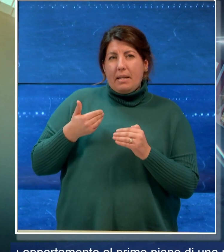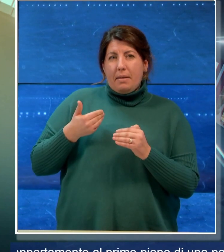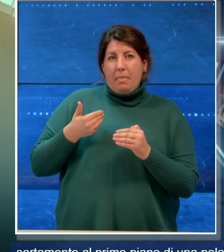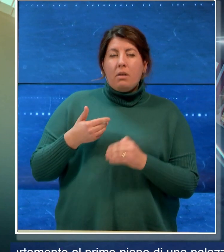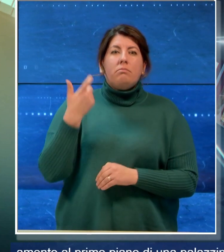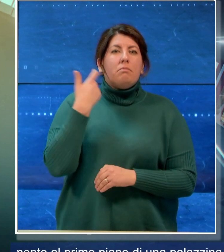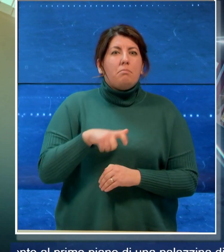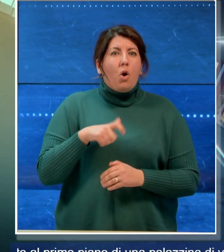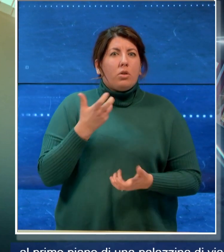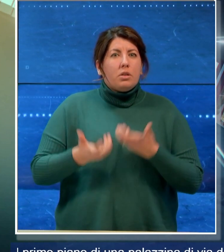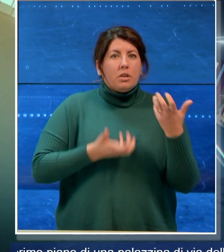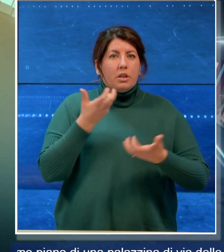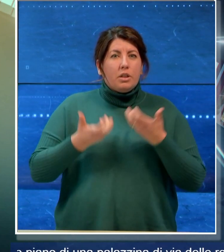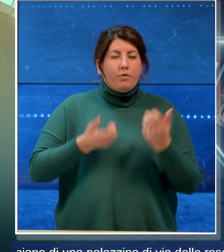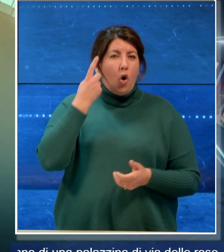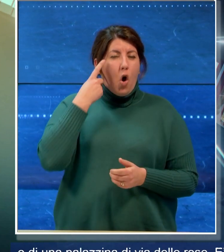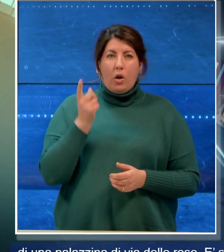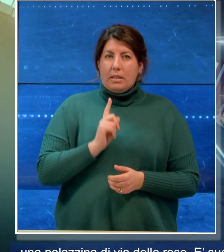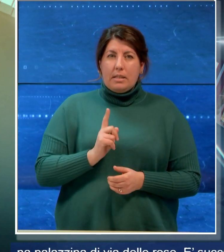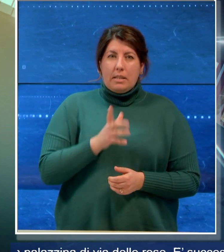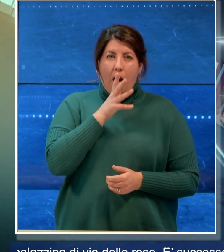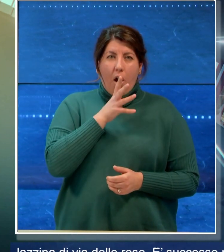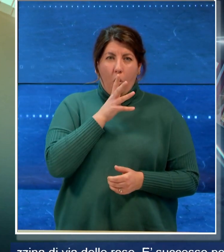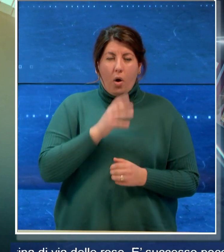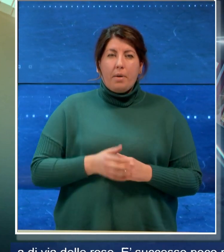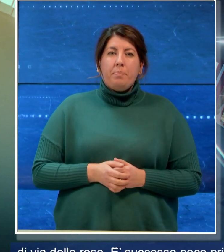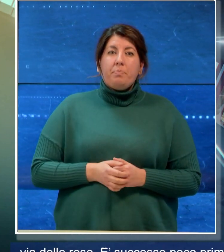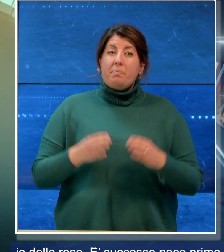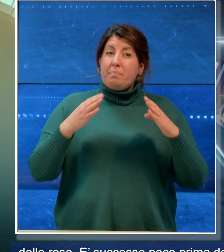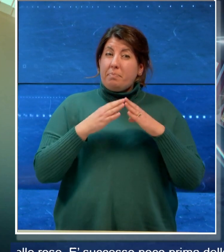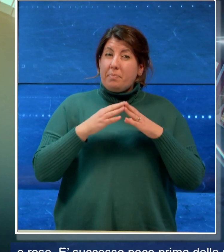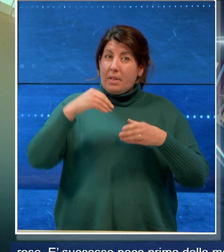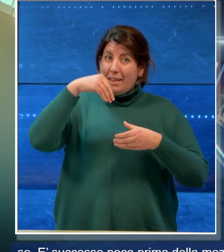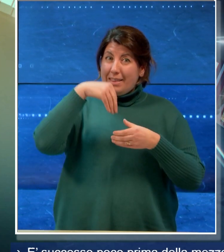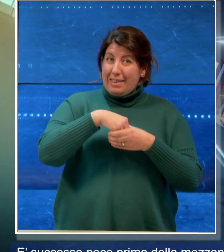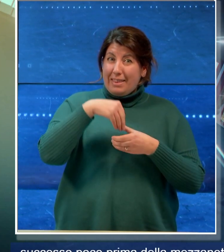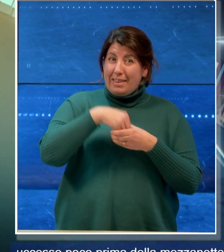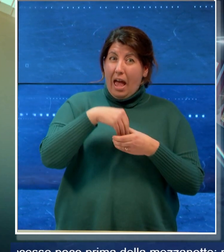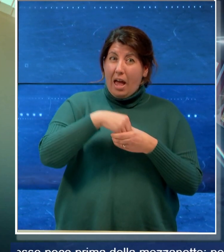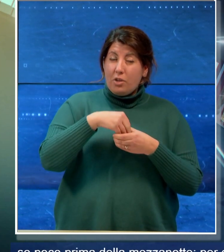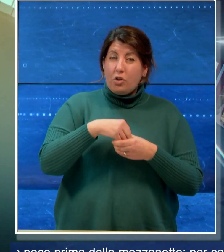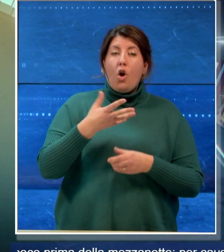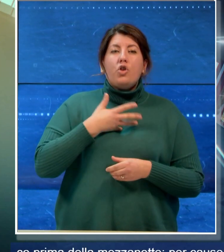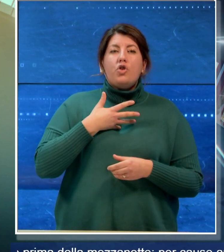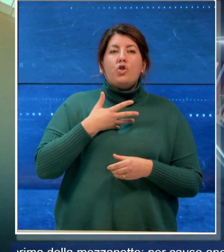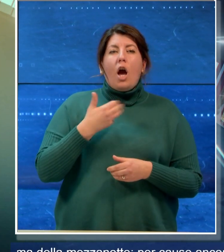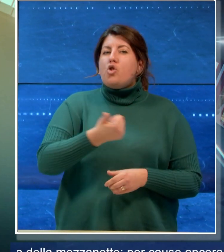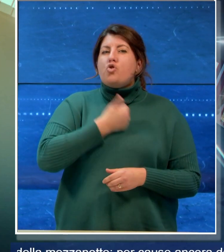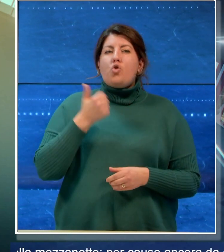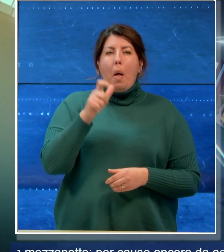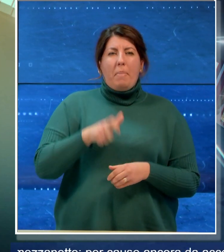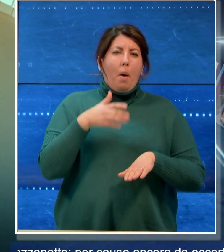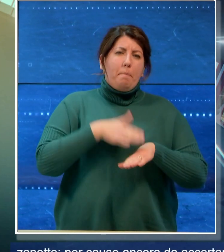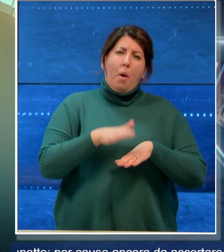cause ancora da accertare nell'abitazione al cui interno vi era il solo proprietario